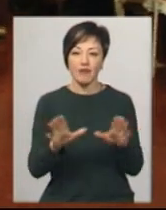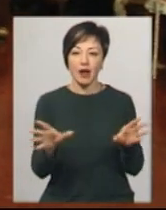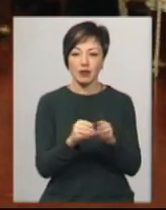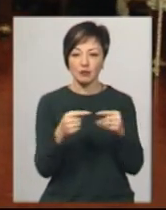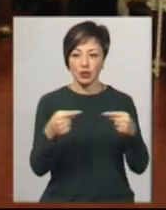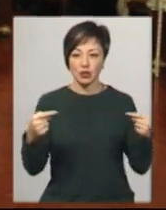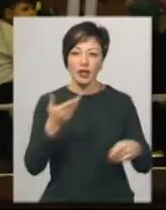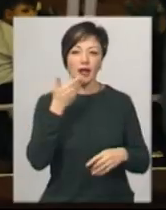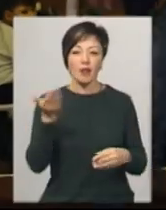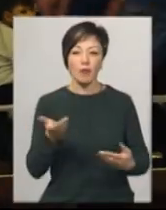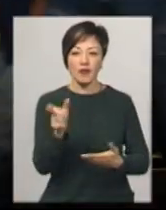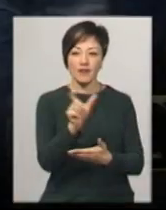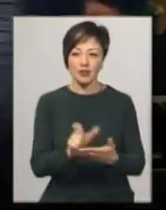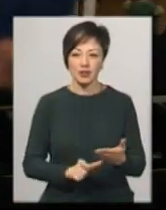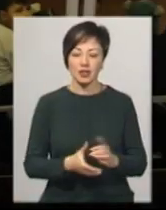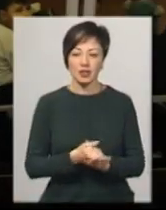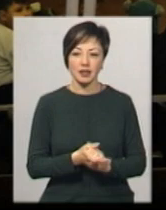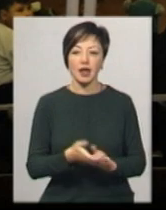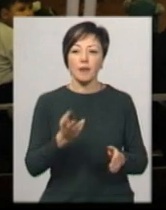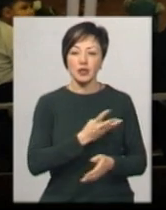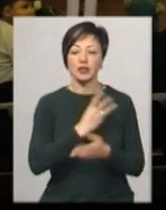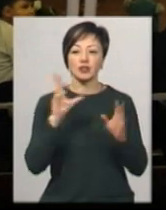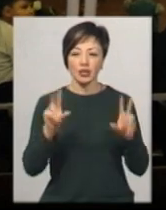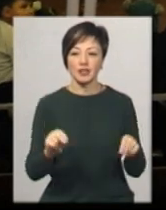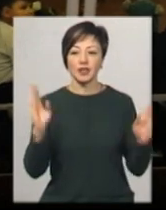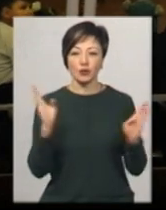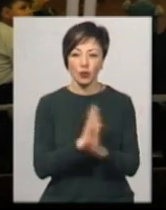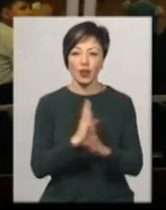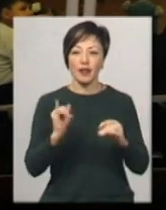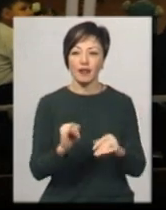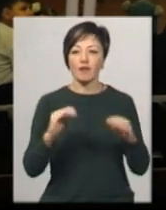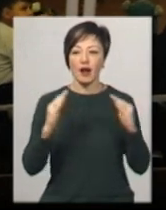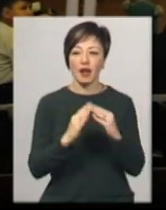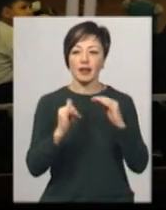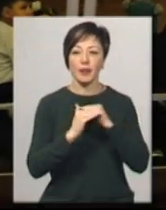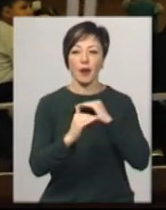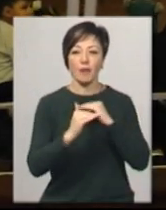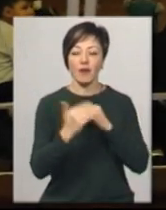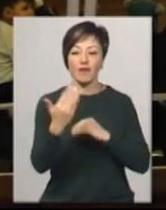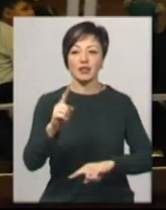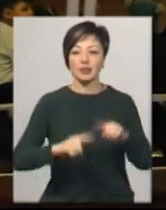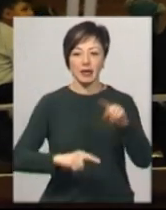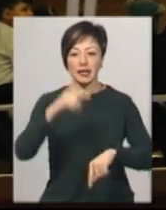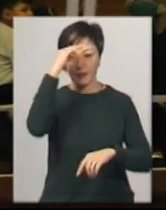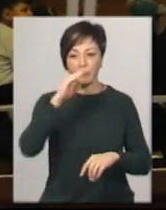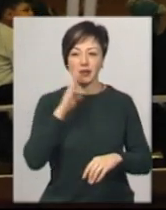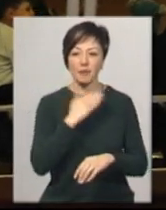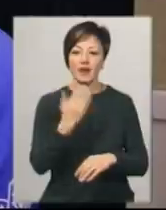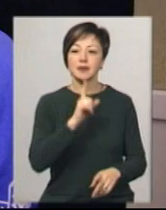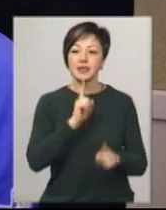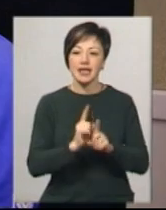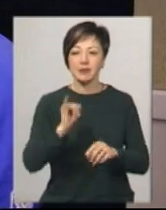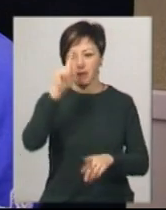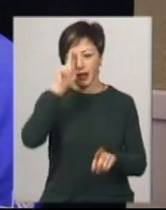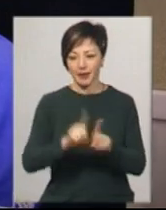іншими та декламує вірши. «Ми бажаємо щастя, добро в хаті і на полі вашим рідним і батькам, вашим сестерам і